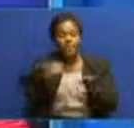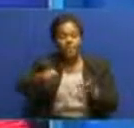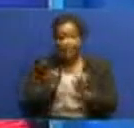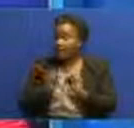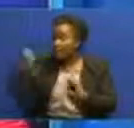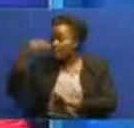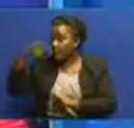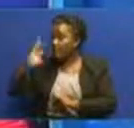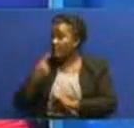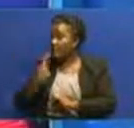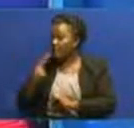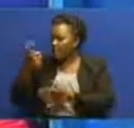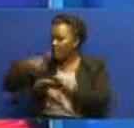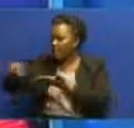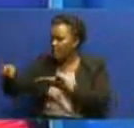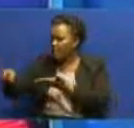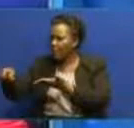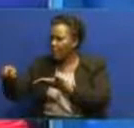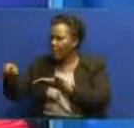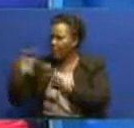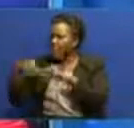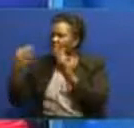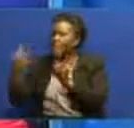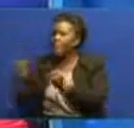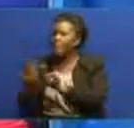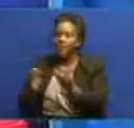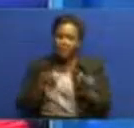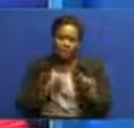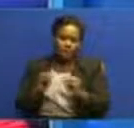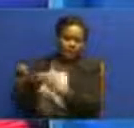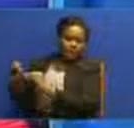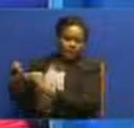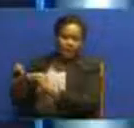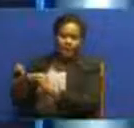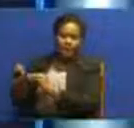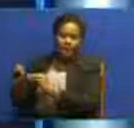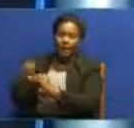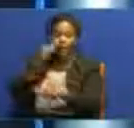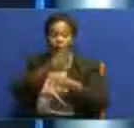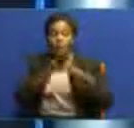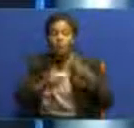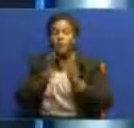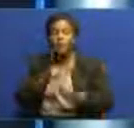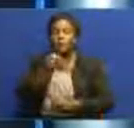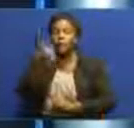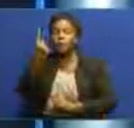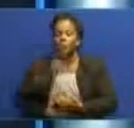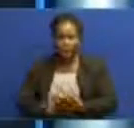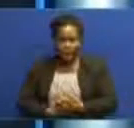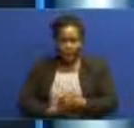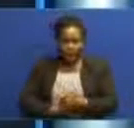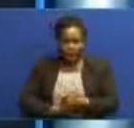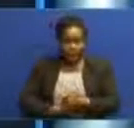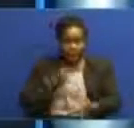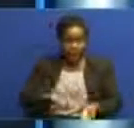kwamba italipa feather kwa kaya zizopisha ujenzi huo kwa awamu ya kwanza naibu waziri wa tamisemi josef